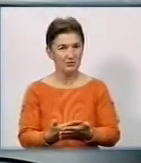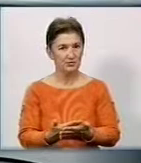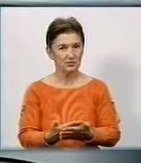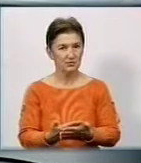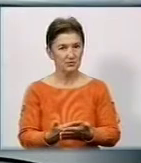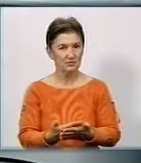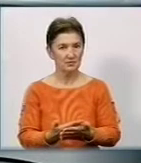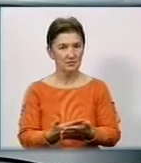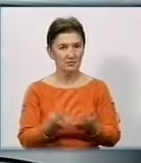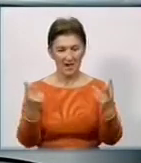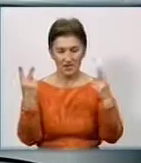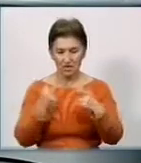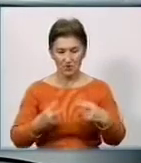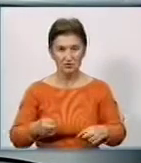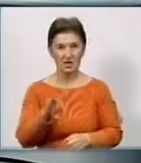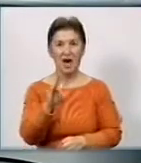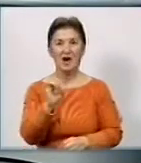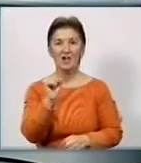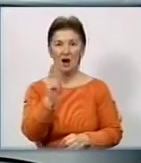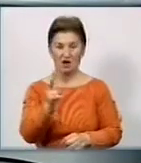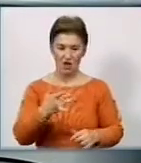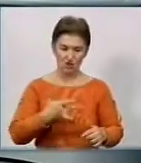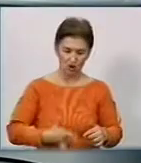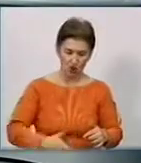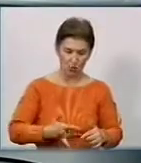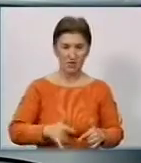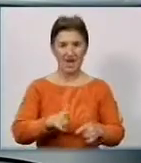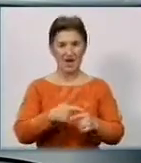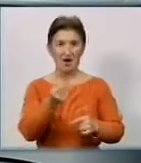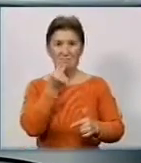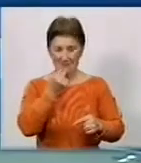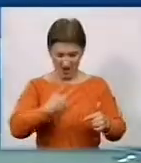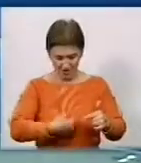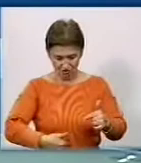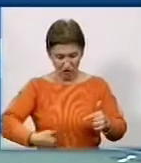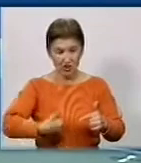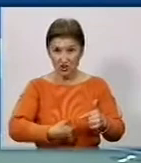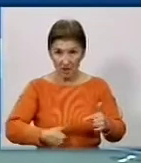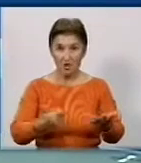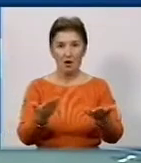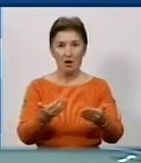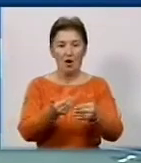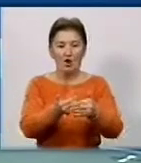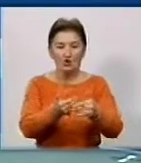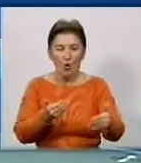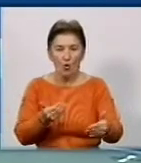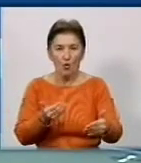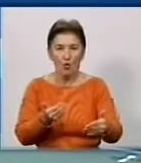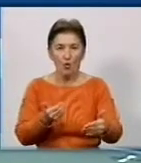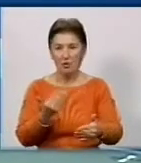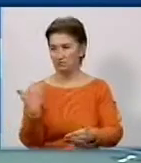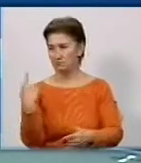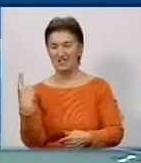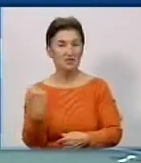Скажем, діагностувати рак желудка или рак кишечника в нашій області до прошлой